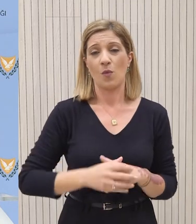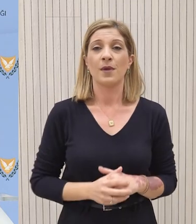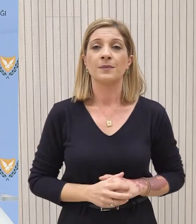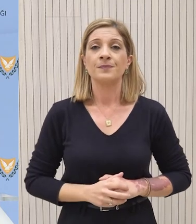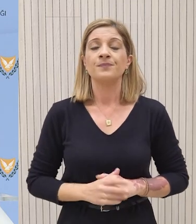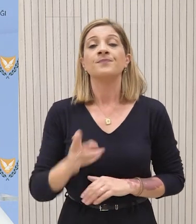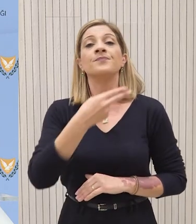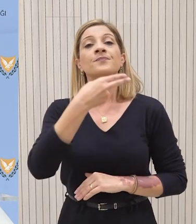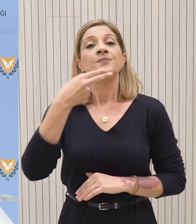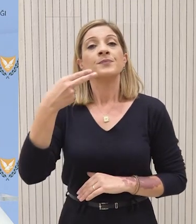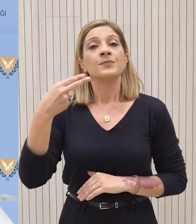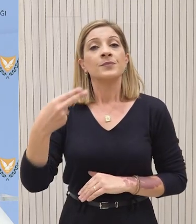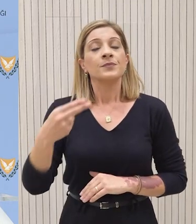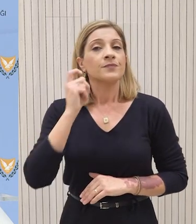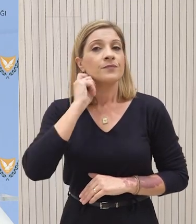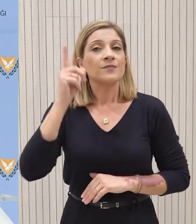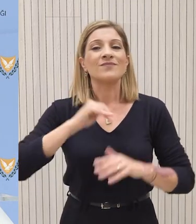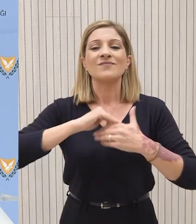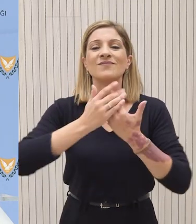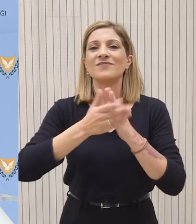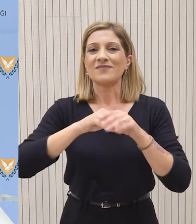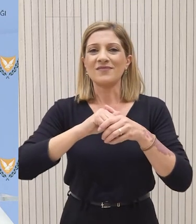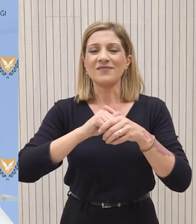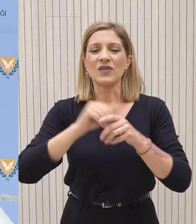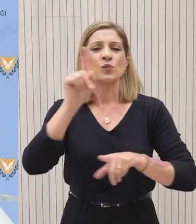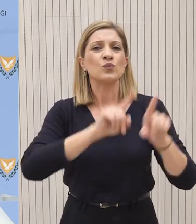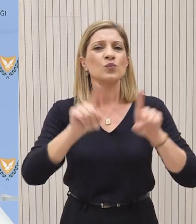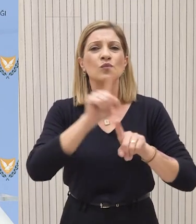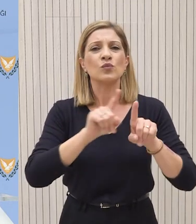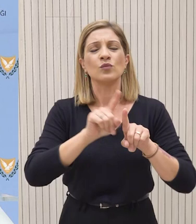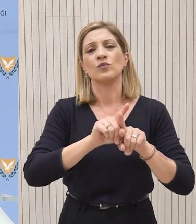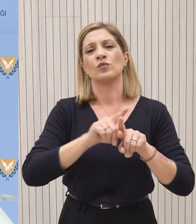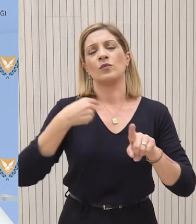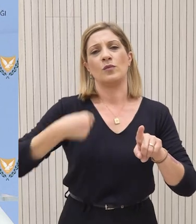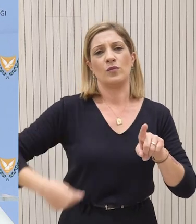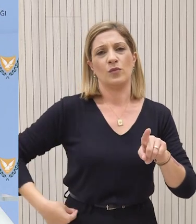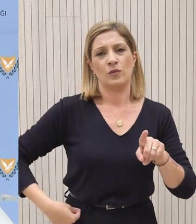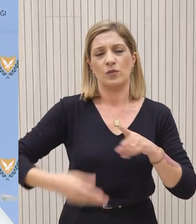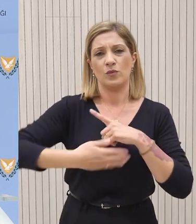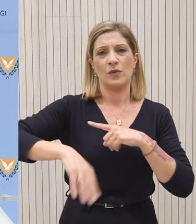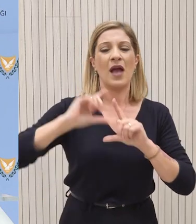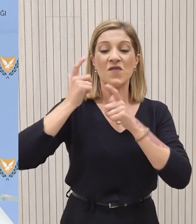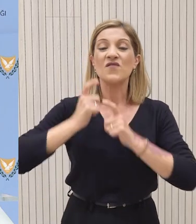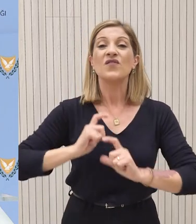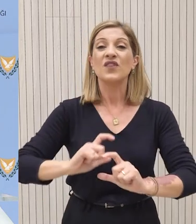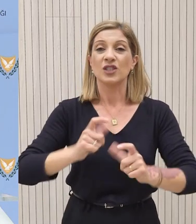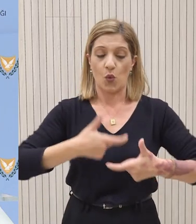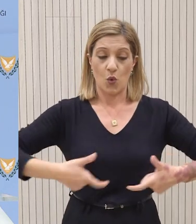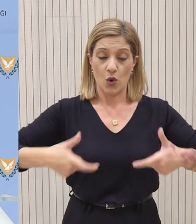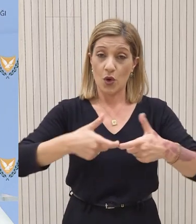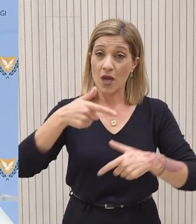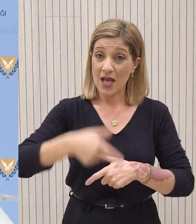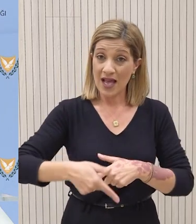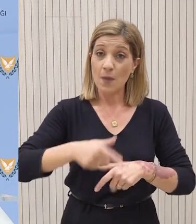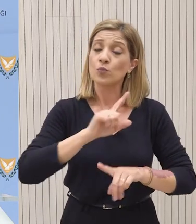Σε σχέση με την προκήρυξη εκδήλωσης ενδιαφέροντος που αφορά το Δικητικό Συμβούλιο της Δημόσιας Επιχείρησης Φυσικού Αερίου, ανακοινώνεται ότι η